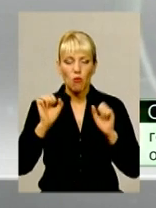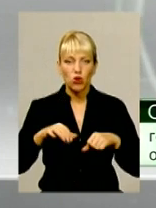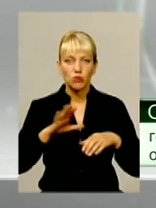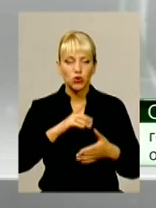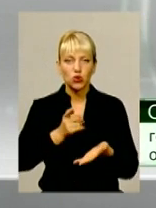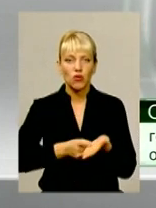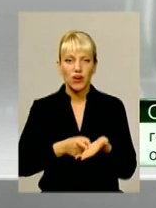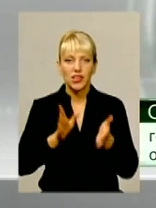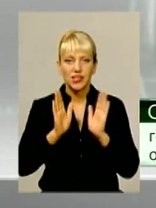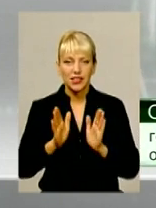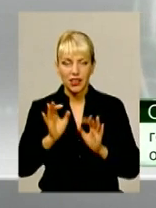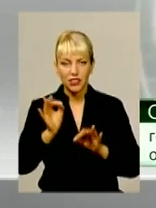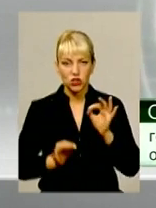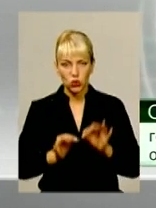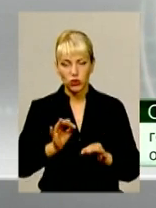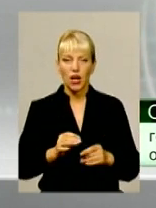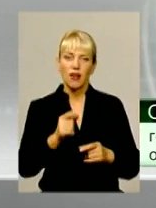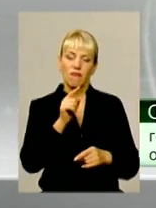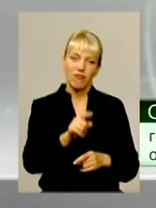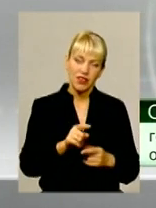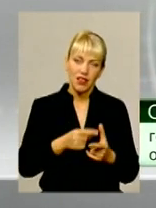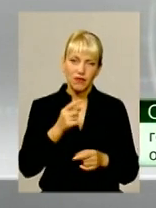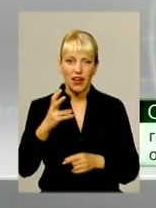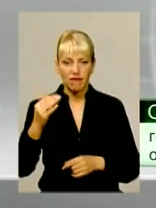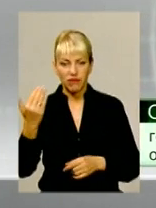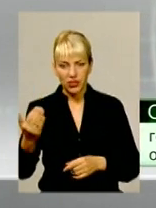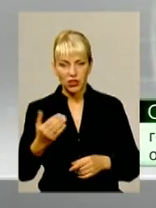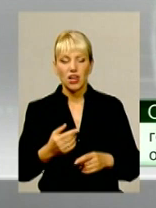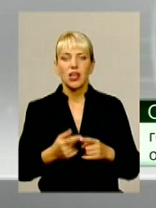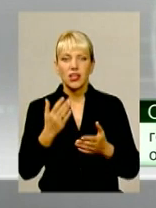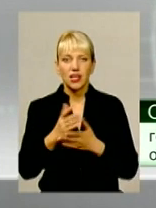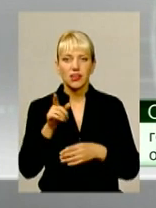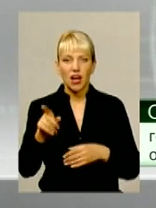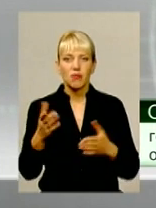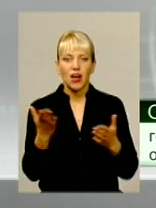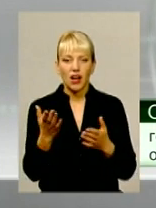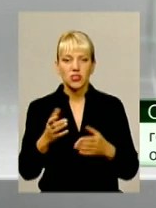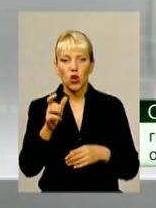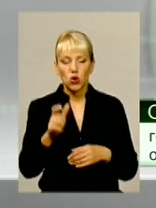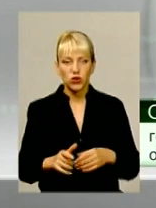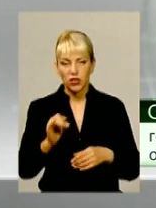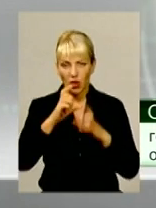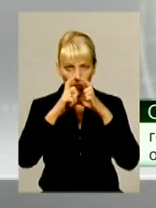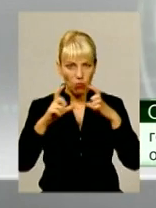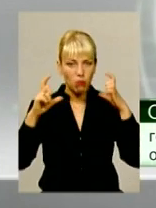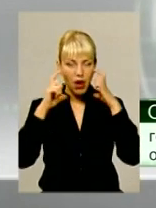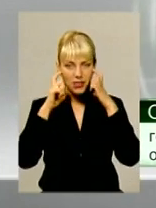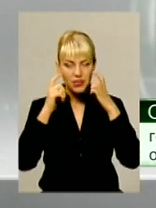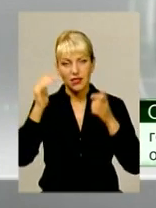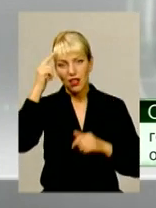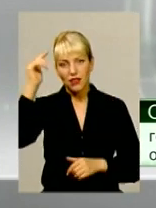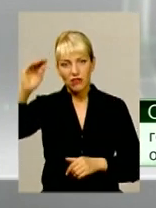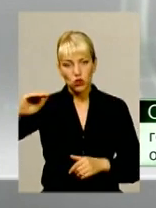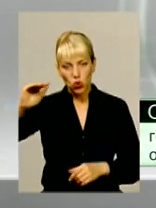Тільки суд може встановити він, не він. Там є якась людина в масі, в медичній, невисокого зросту. Тільки